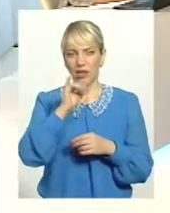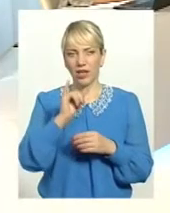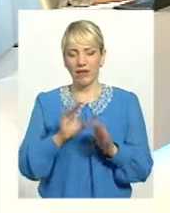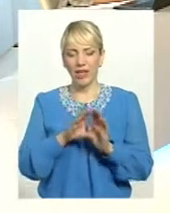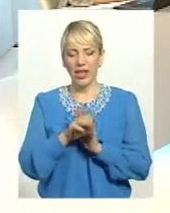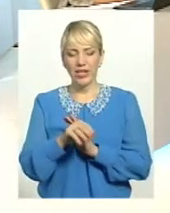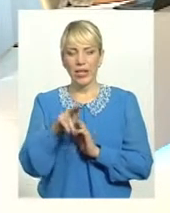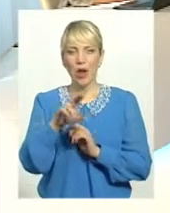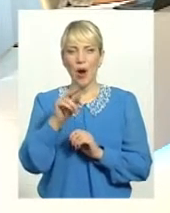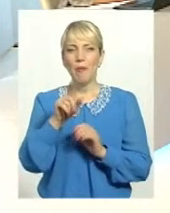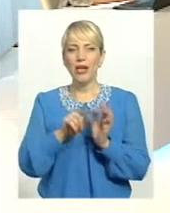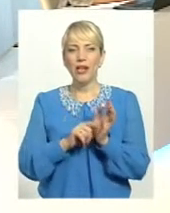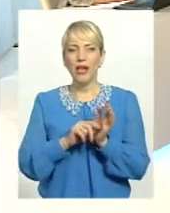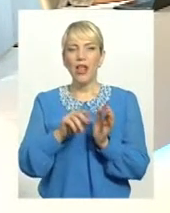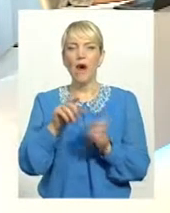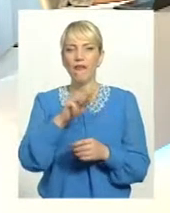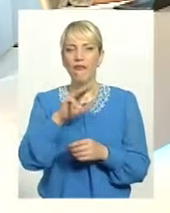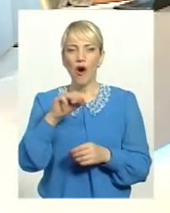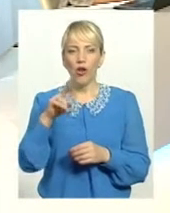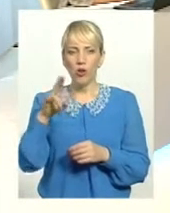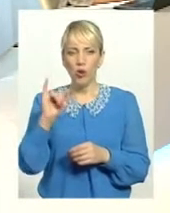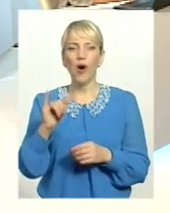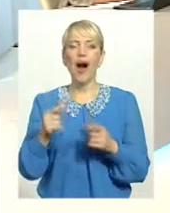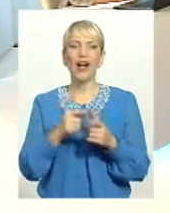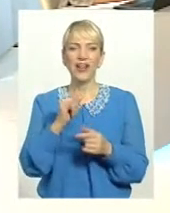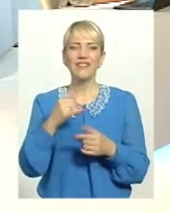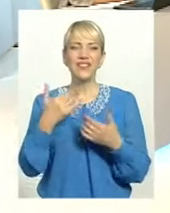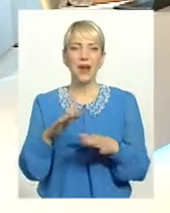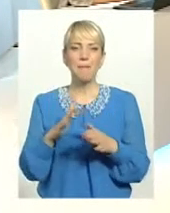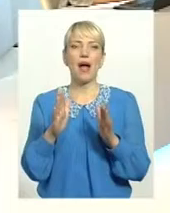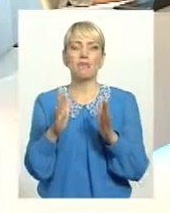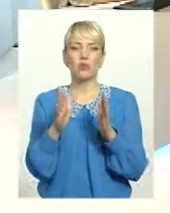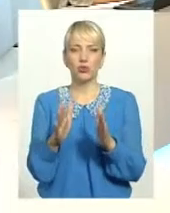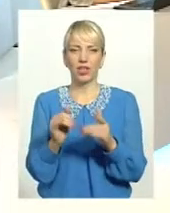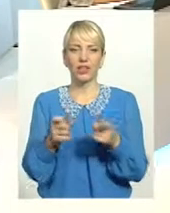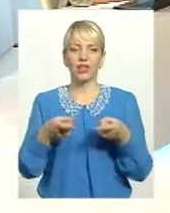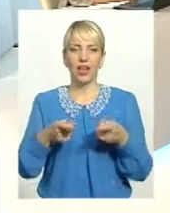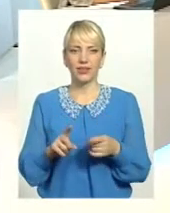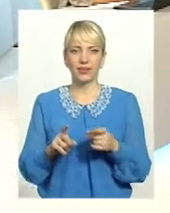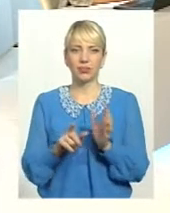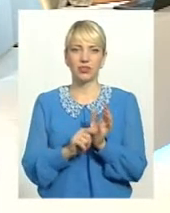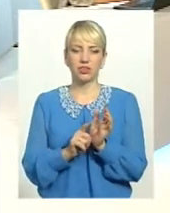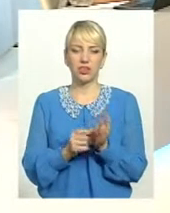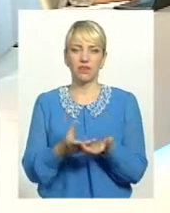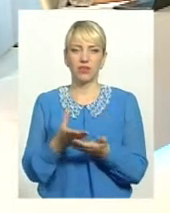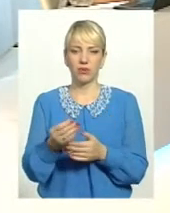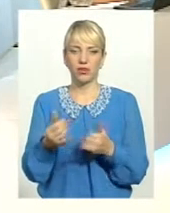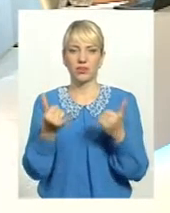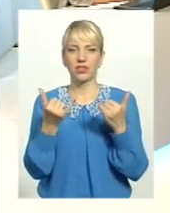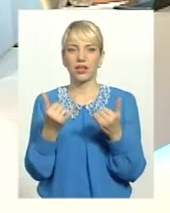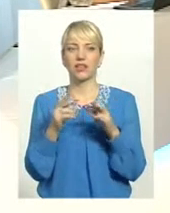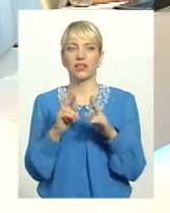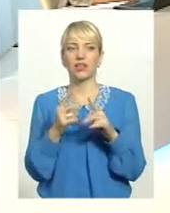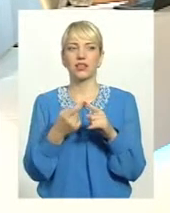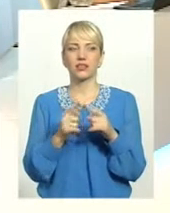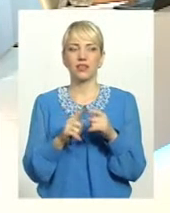до пенсійного фонду, і майбутня або ж уже реальна пенсійна випада. Зараз, як це